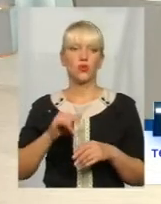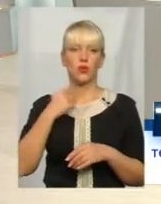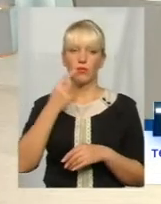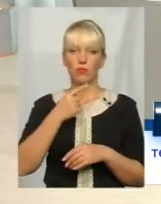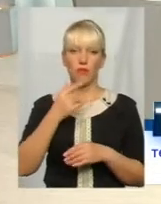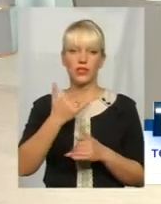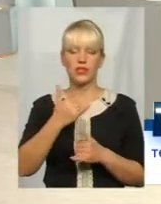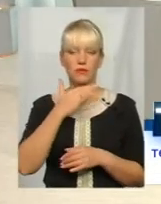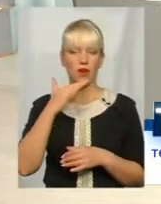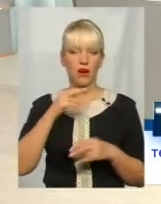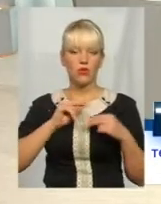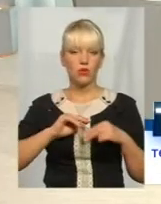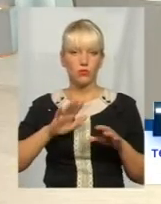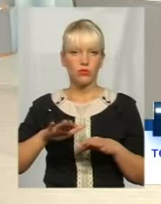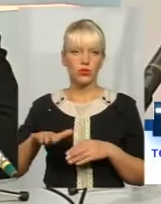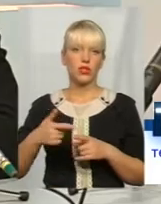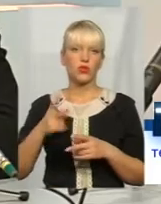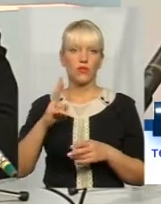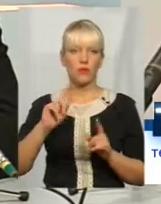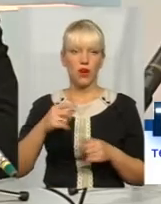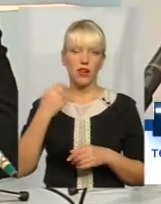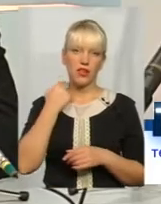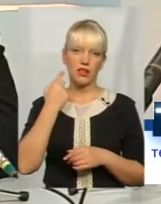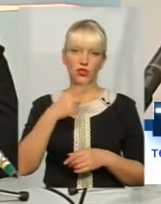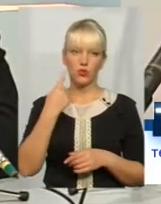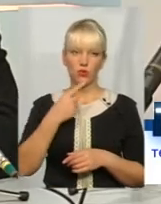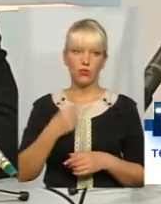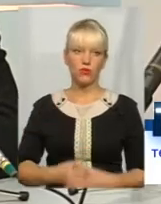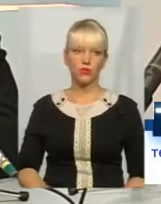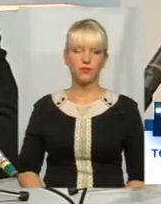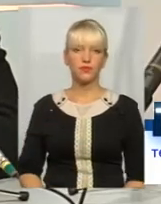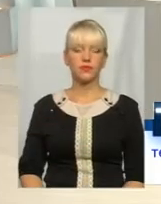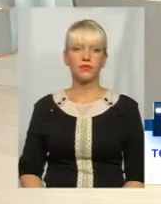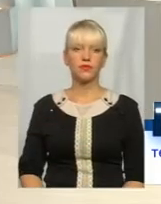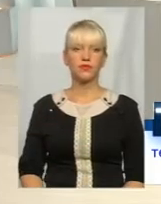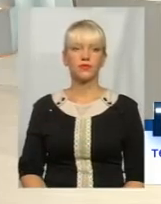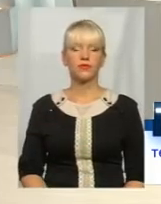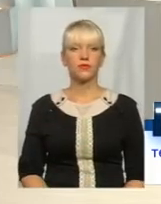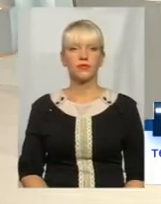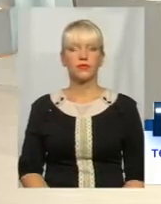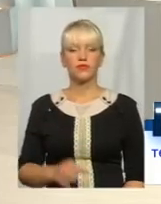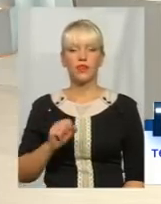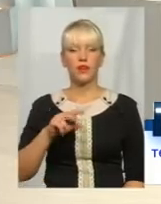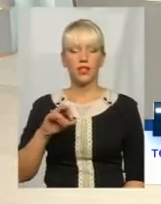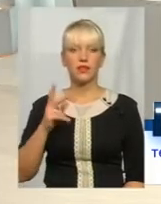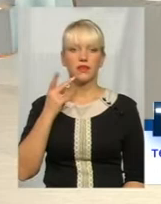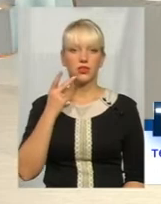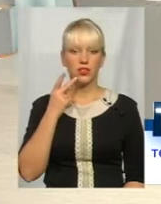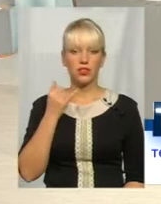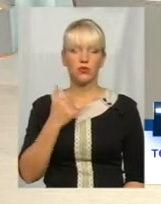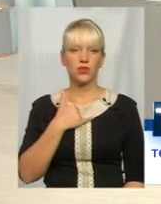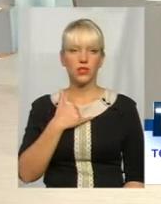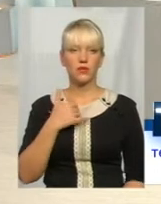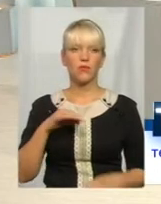багато вакансій, коли вимагають знання англійської мови і інших мов, тобто на сьогоднішній день це актуально. Але завжди в нас